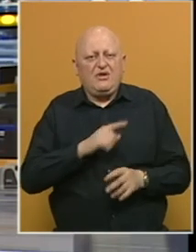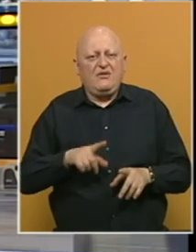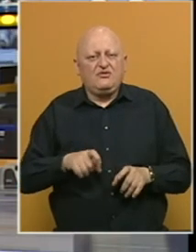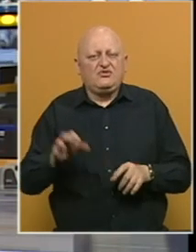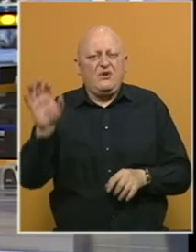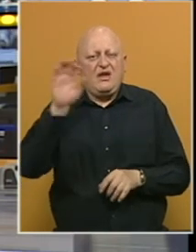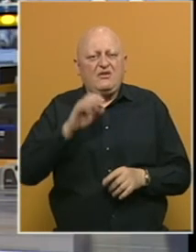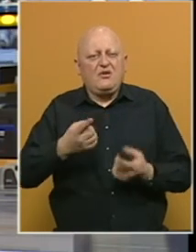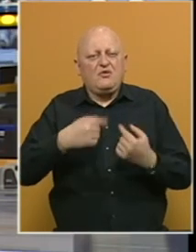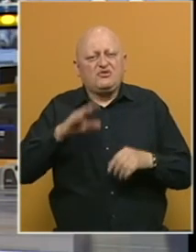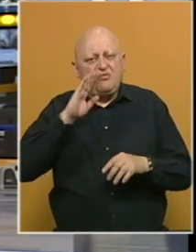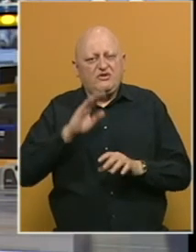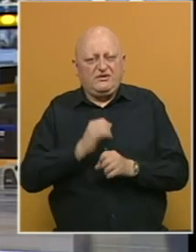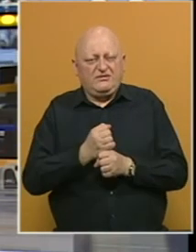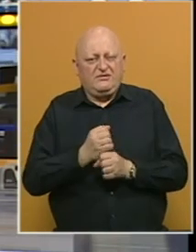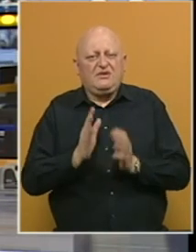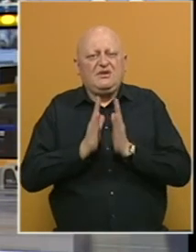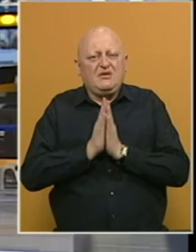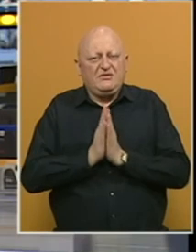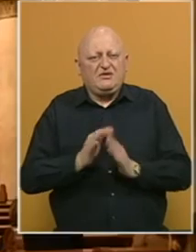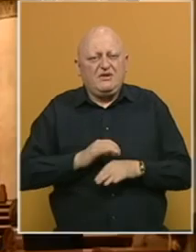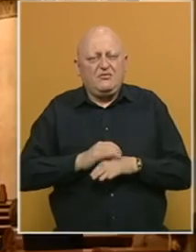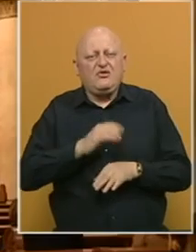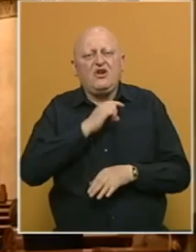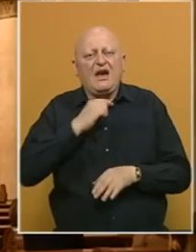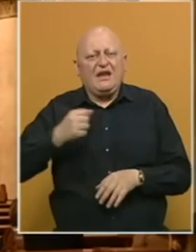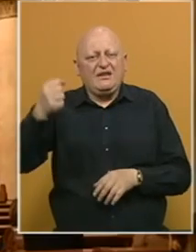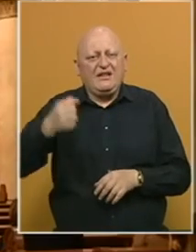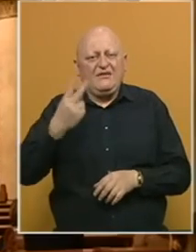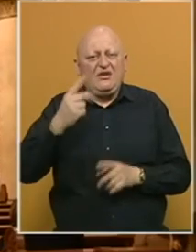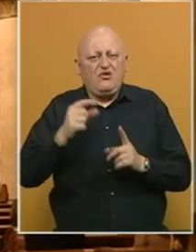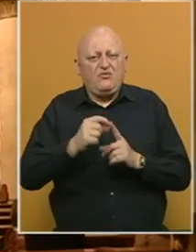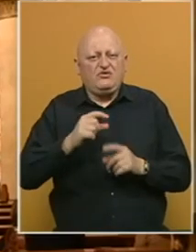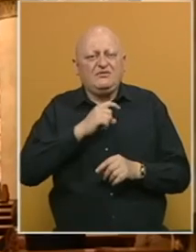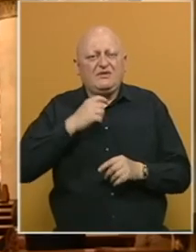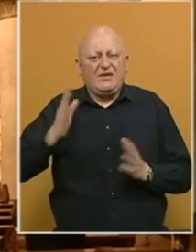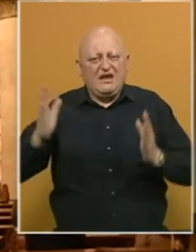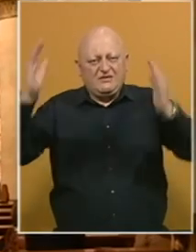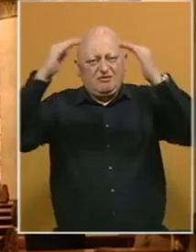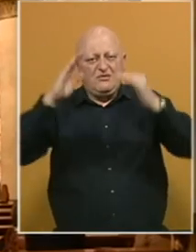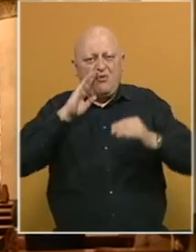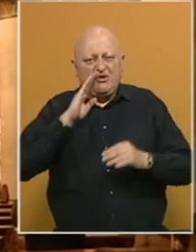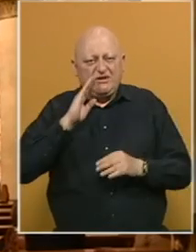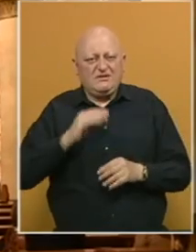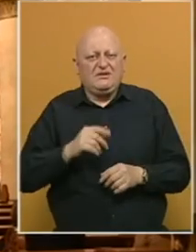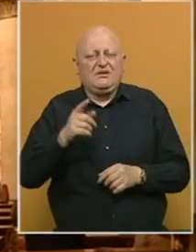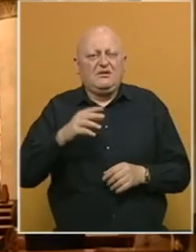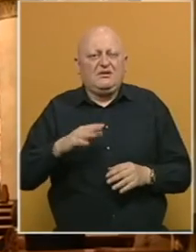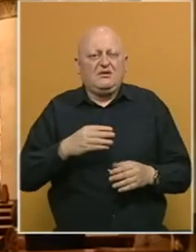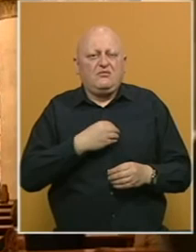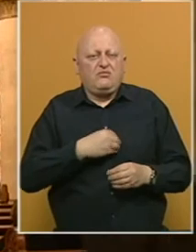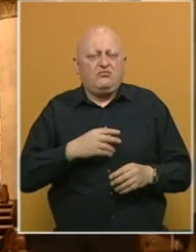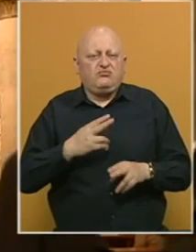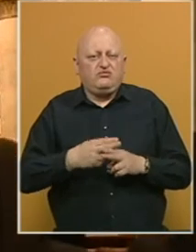koronavirusa u Evropi, posebno u Bosni i Hercegovini. Misiju je predvodio kardinal Vinko Puljić, nadbiskup Vrk Bosanski. Misu zapreminule od